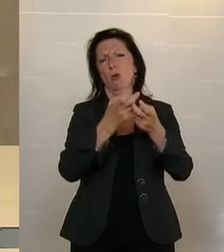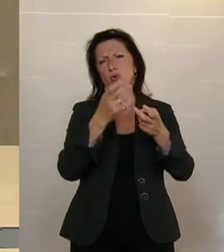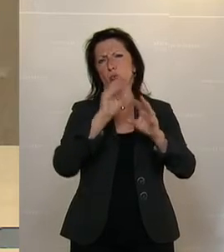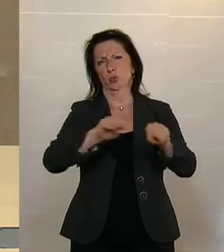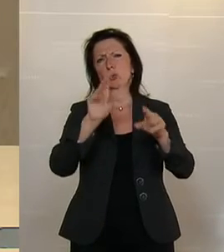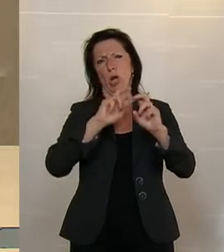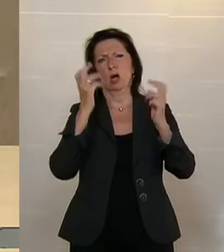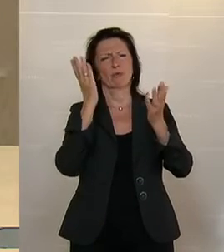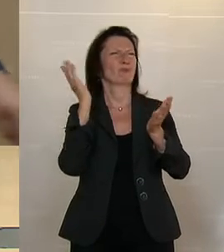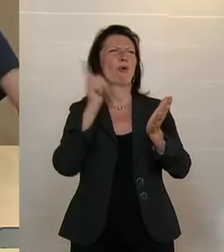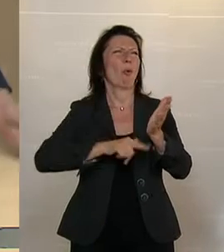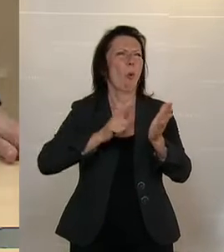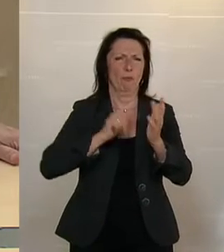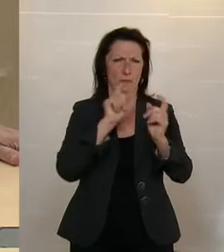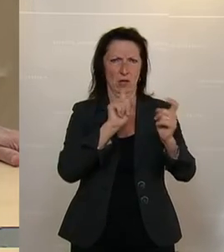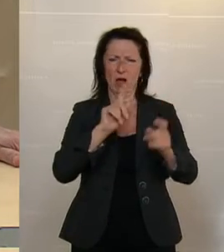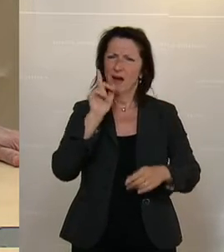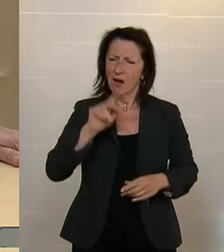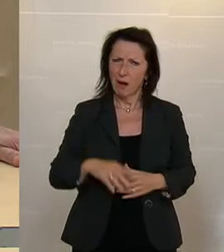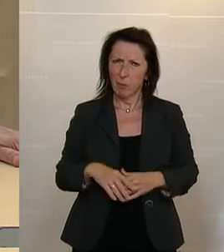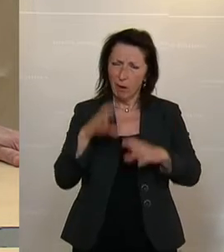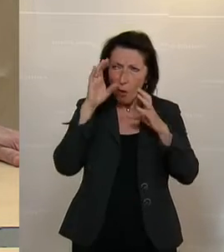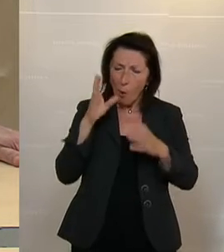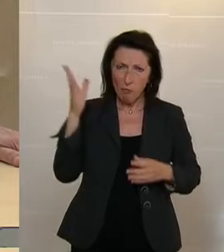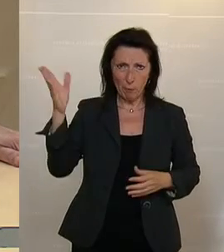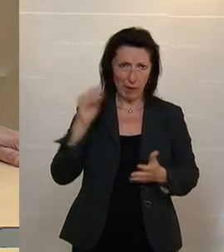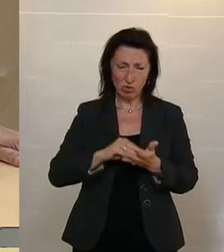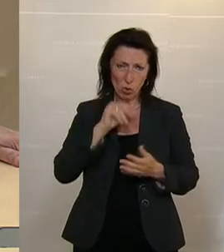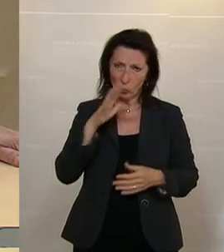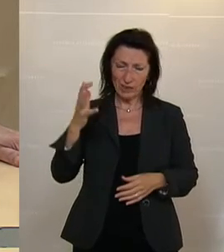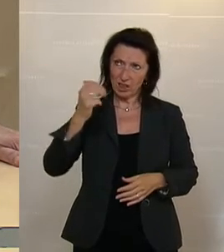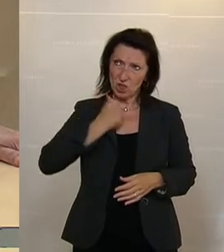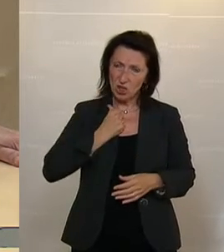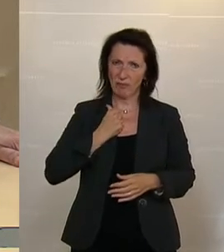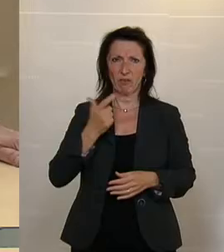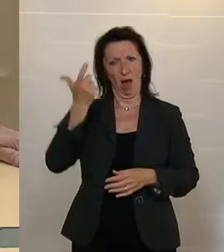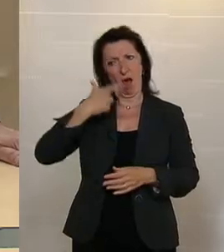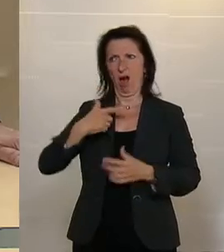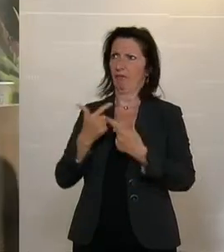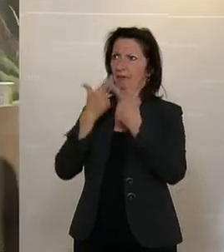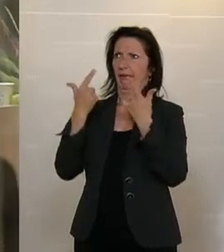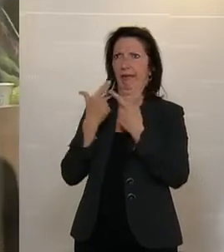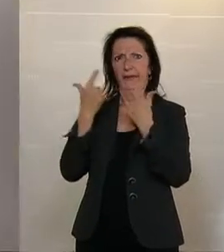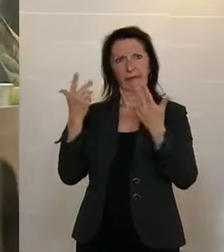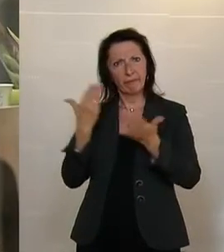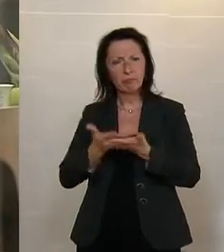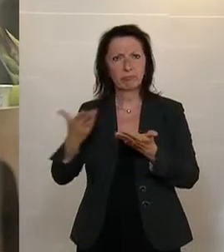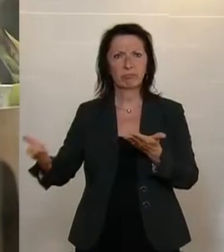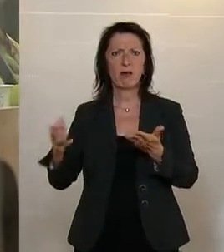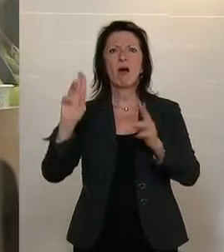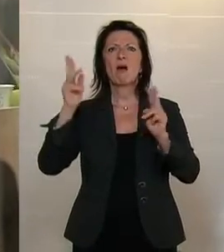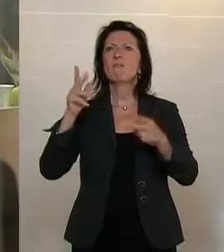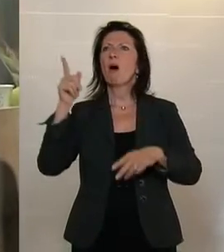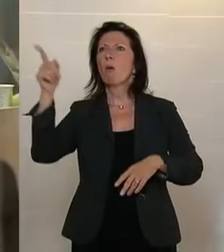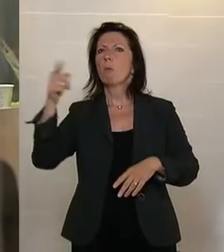Unterrichtsausschuss. Aber es ist der ÖVP noch nicht gelungen, mir zu erklären, warum sie den Ethikunterricht als